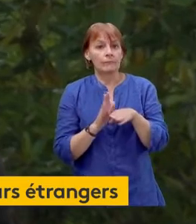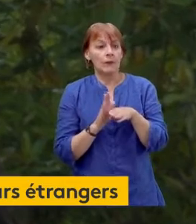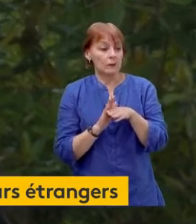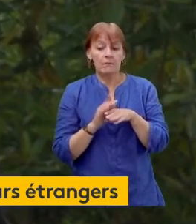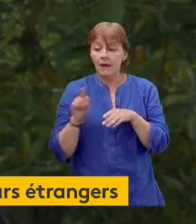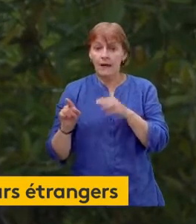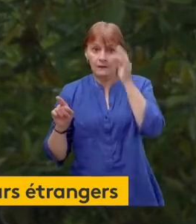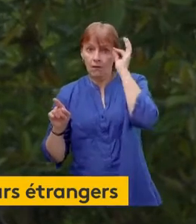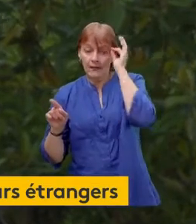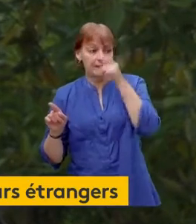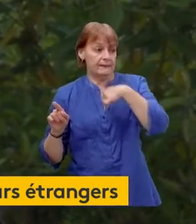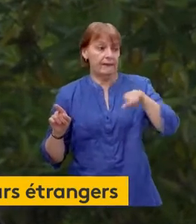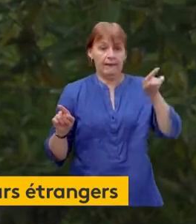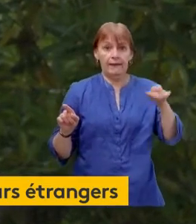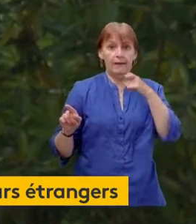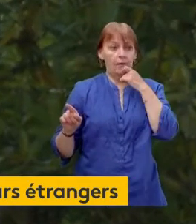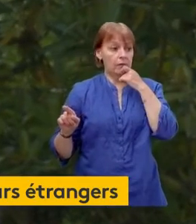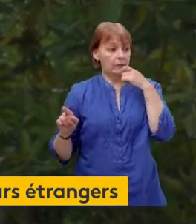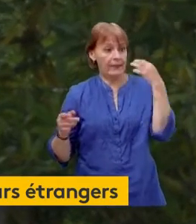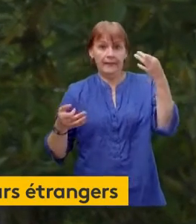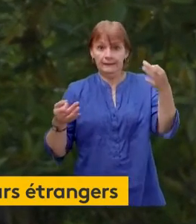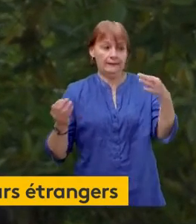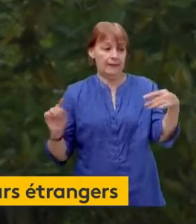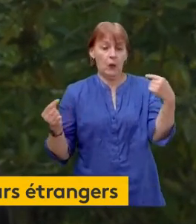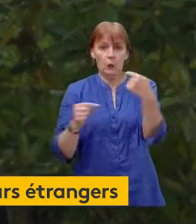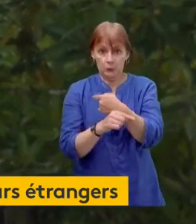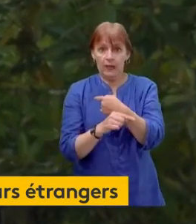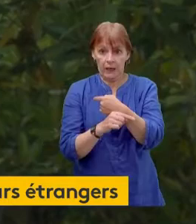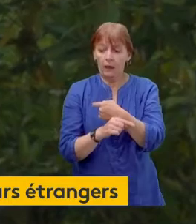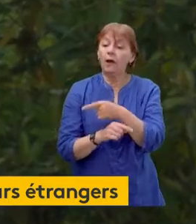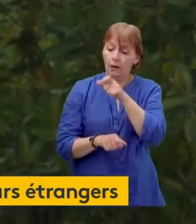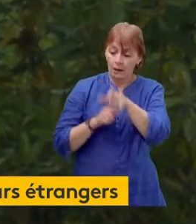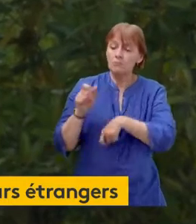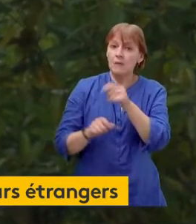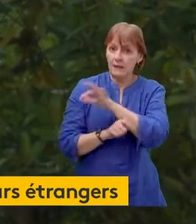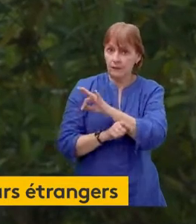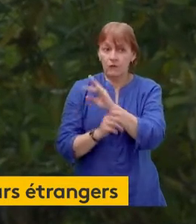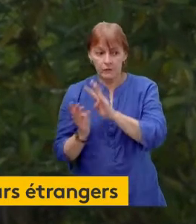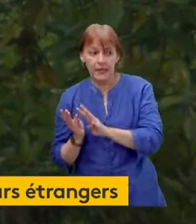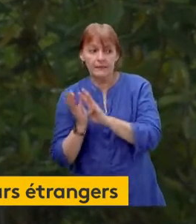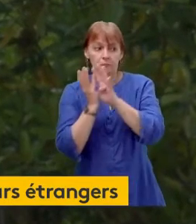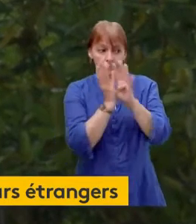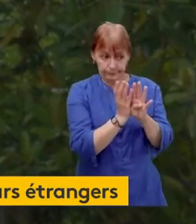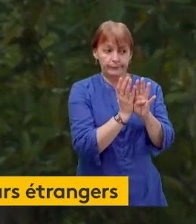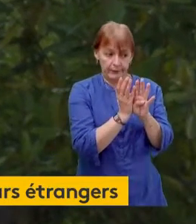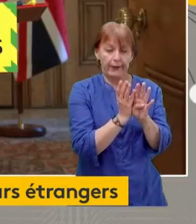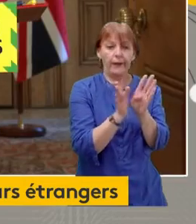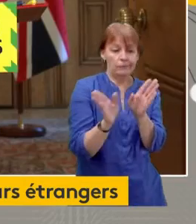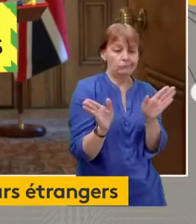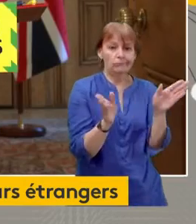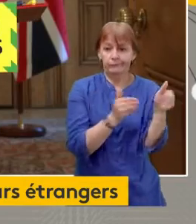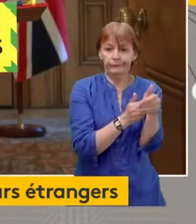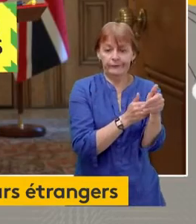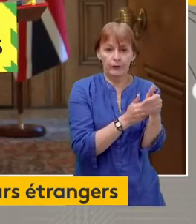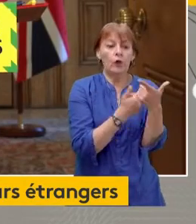Downing Street il y a quelques jours dans un communiqué, les ressortissants français seront bien concernés par ces mesures. Chaque arrivant sur le sol britannique, que